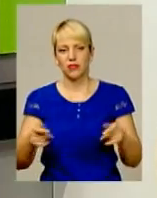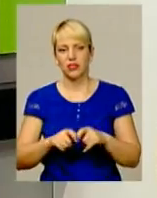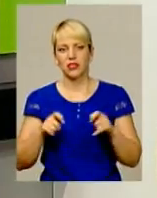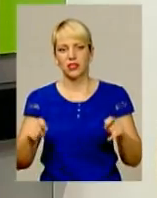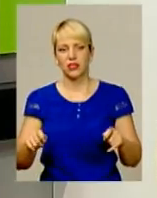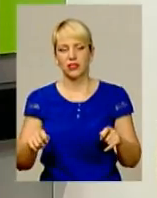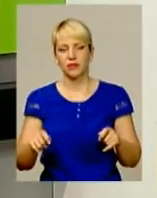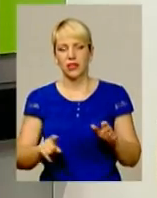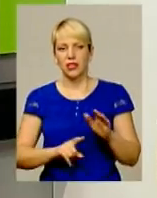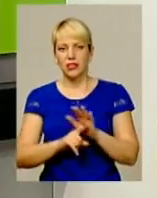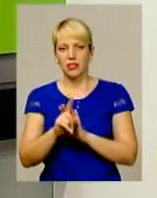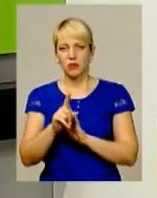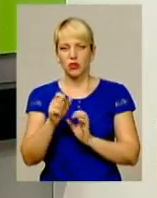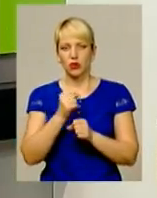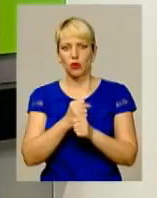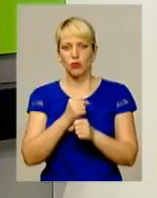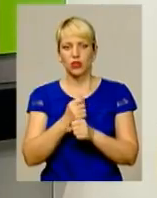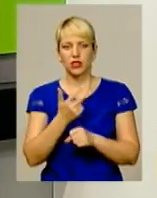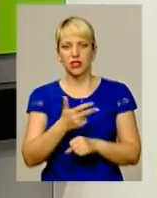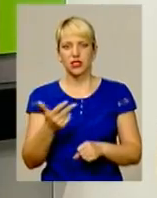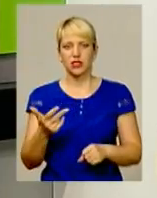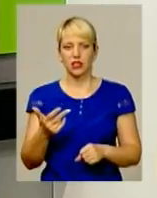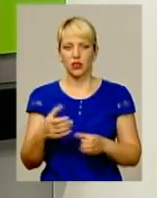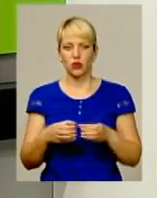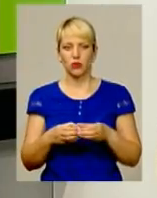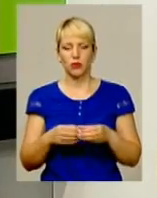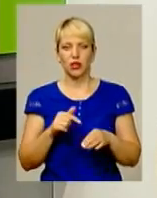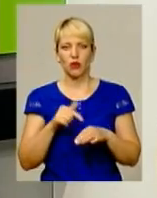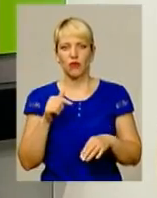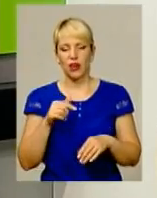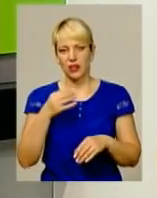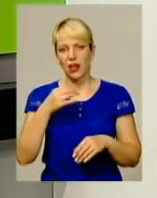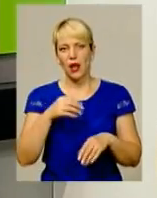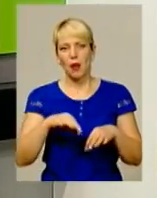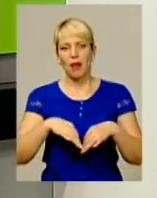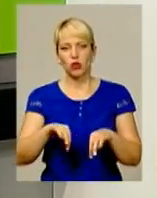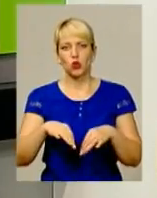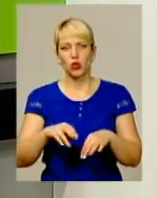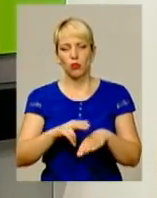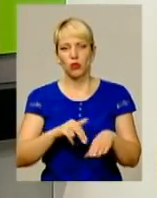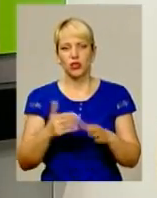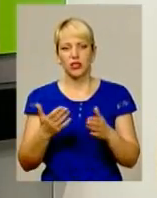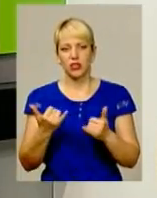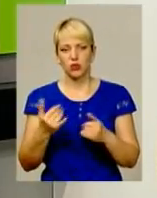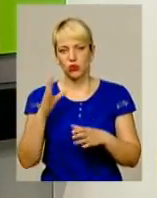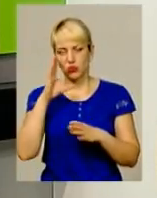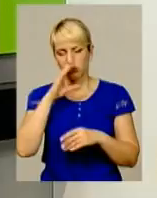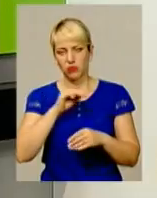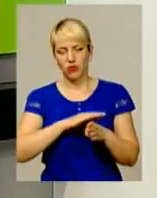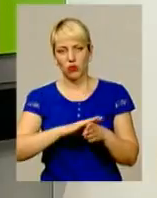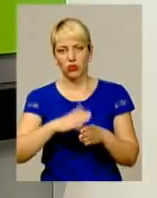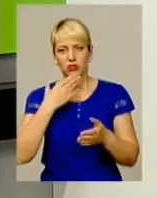або започаткували роботу 33 груп реагування патрульної поліції, які сьогодні успішно